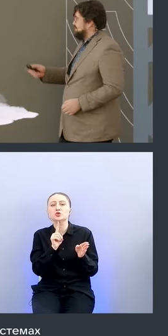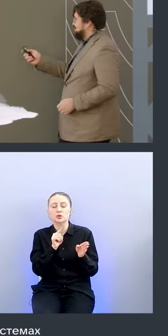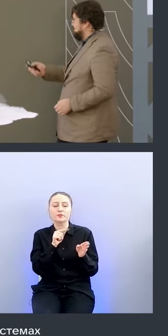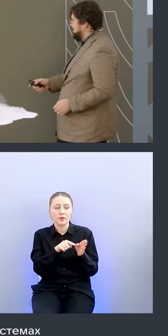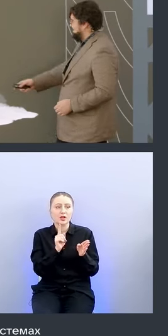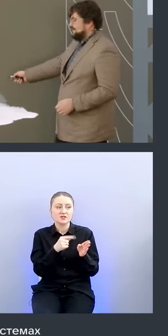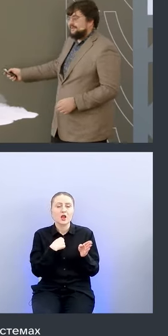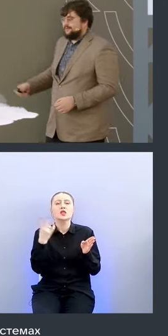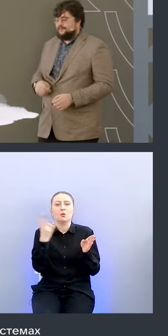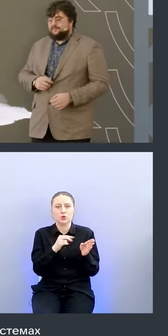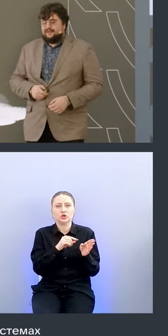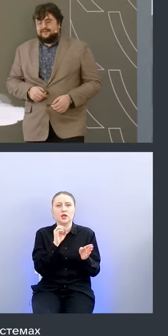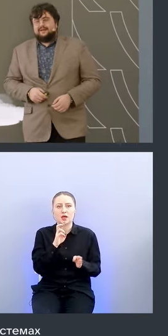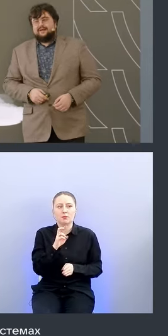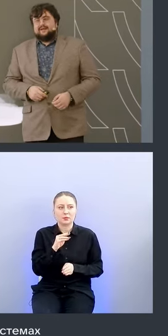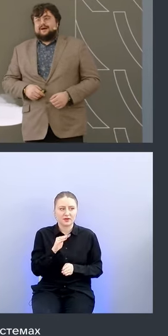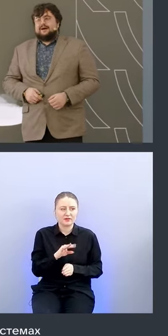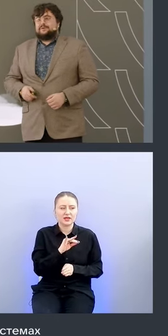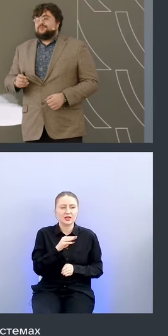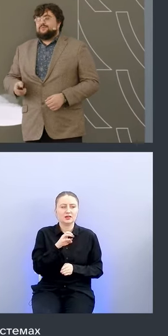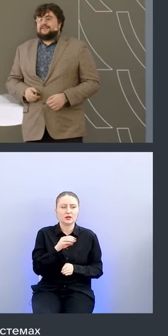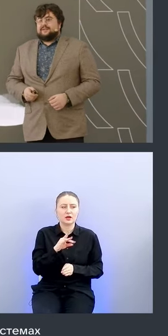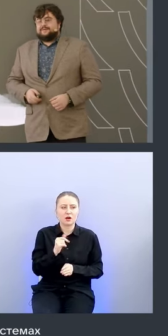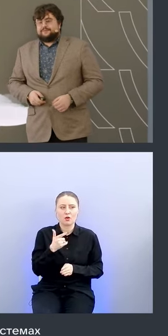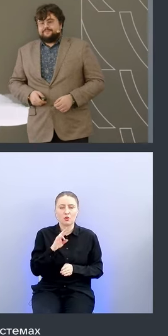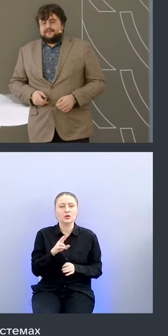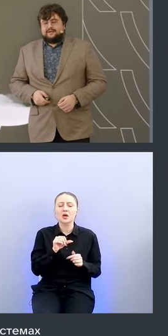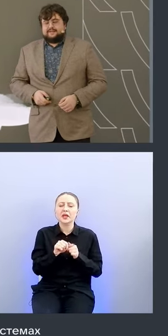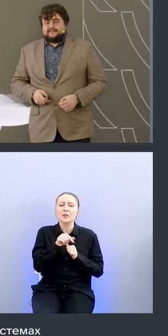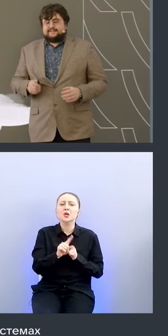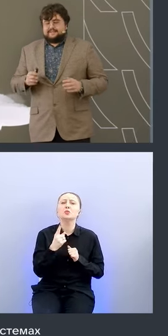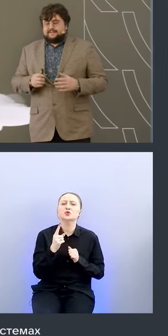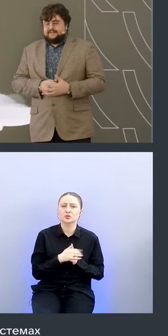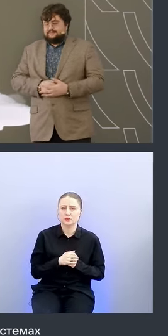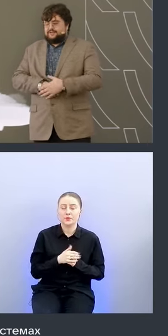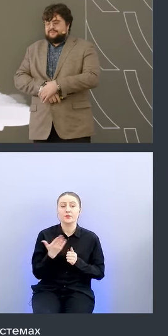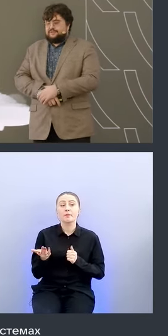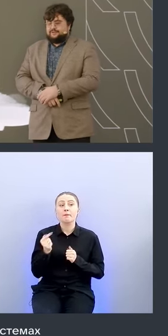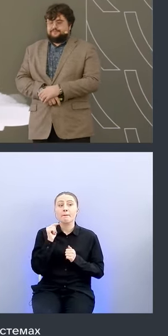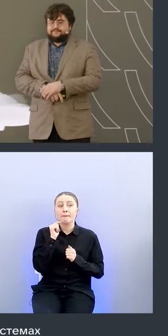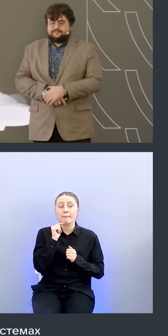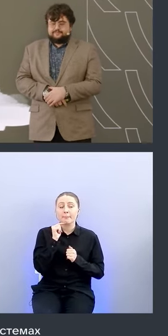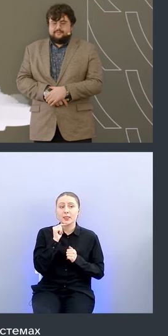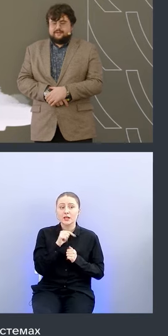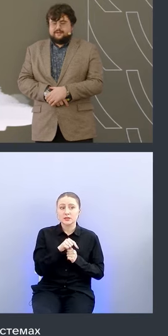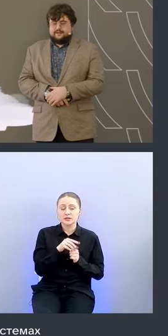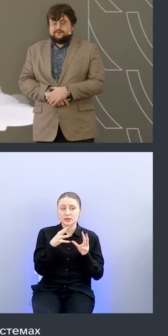что нам нужны bpf и татрагон а почему именно татрагон здесь опять же все